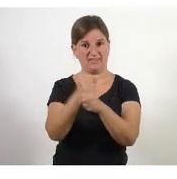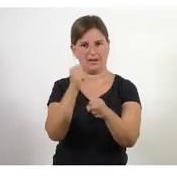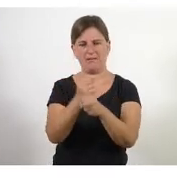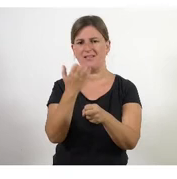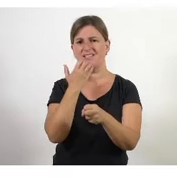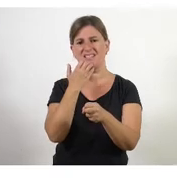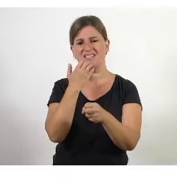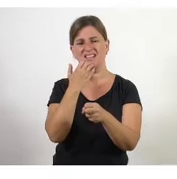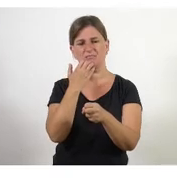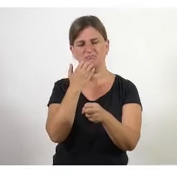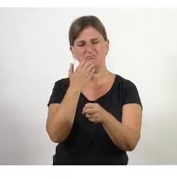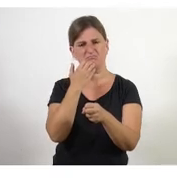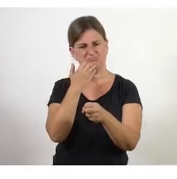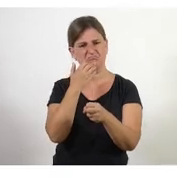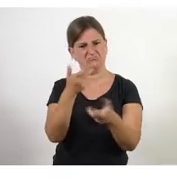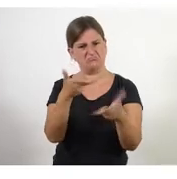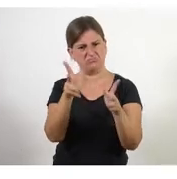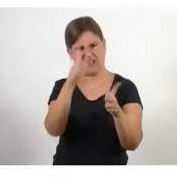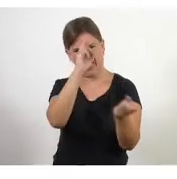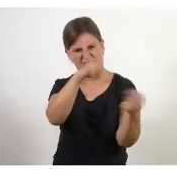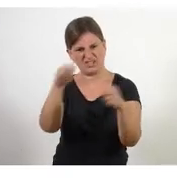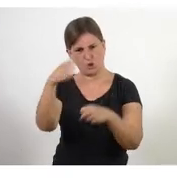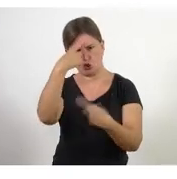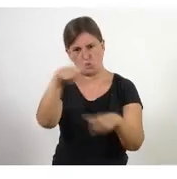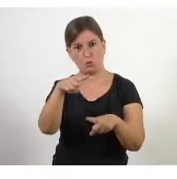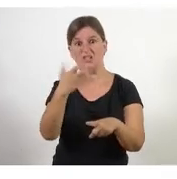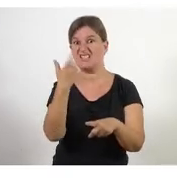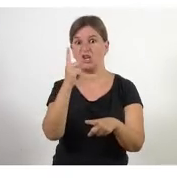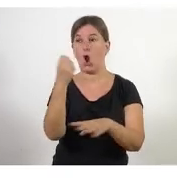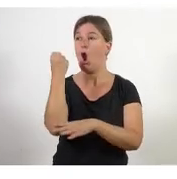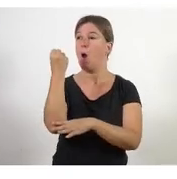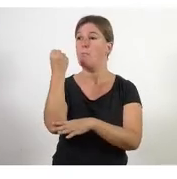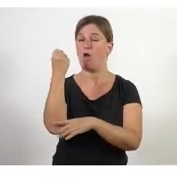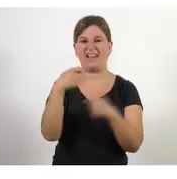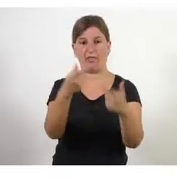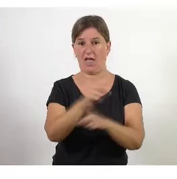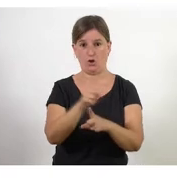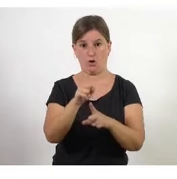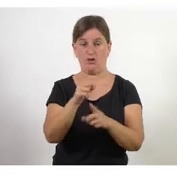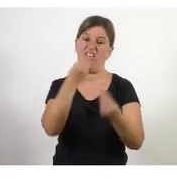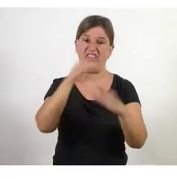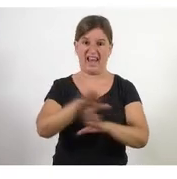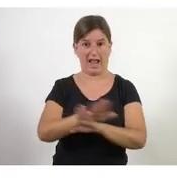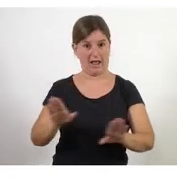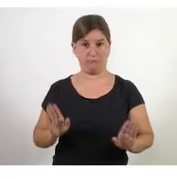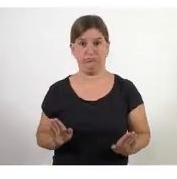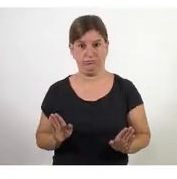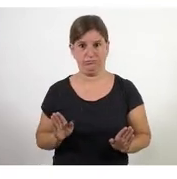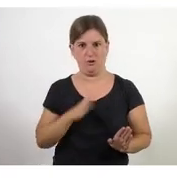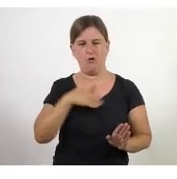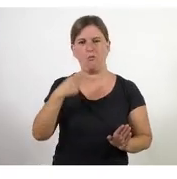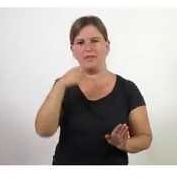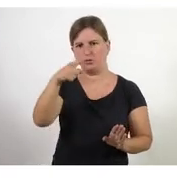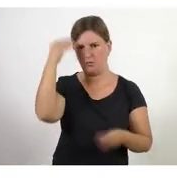prendre decisions si no no estàs empoderant estàs delegant amb la qual cosa heu de ser molt conscients de què esteu fent